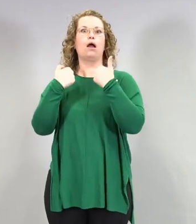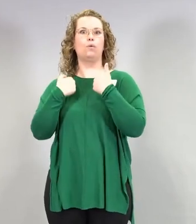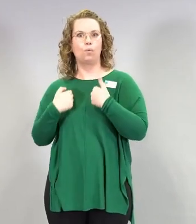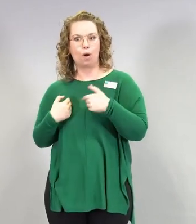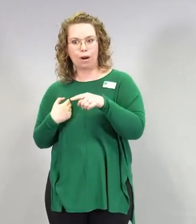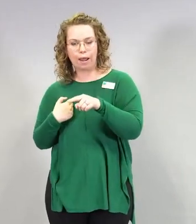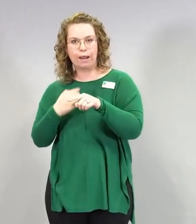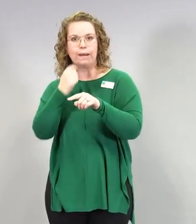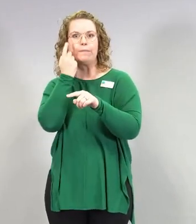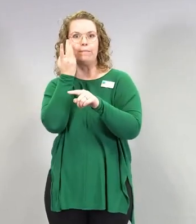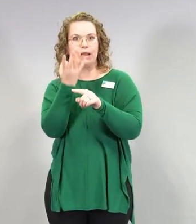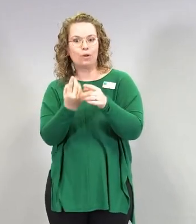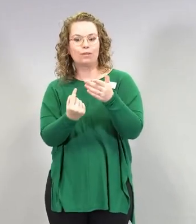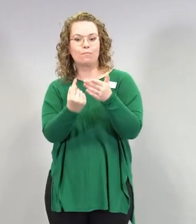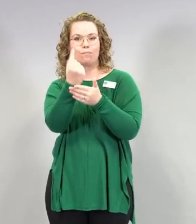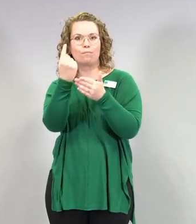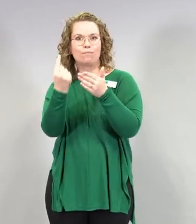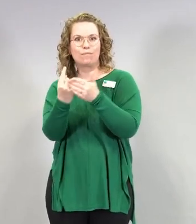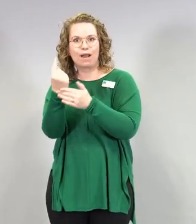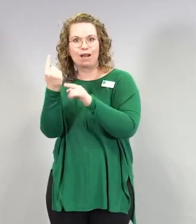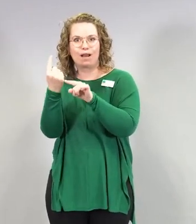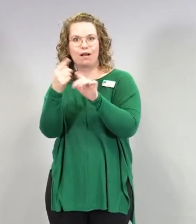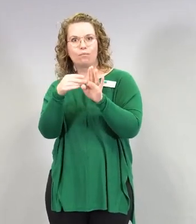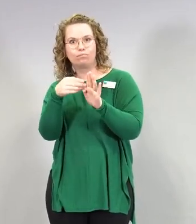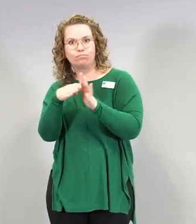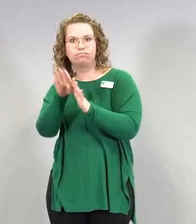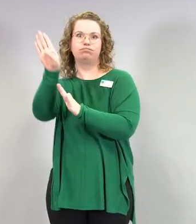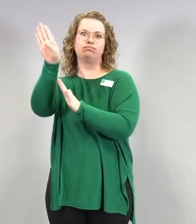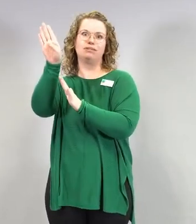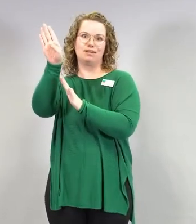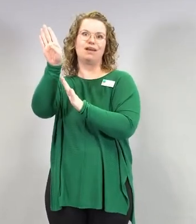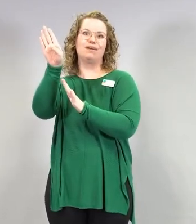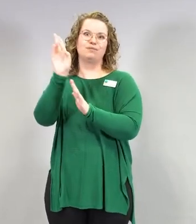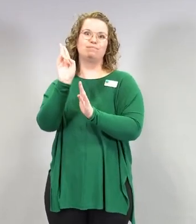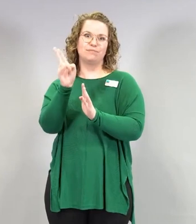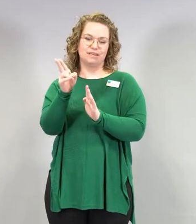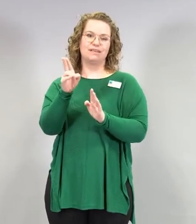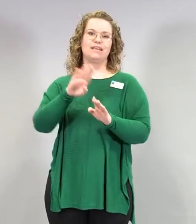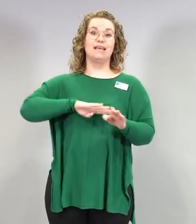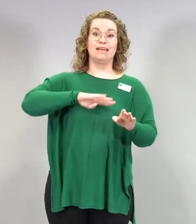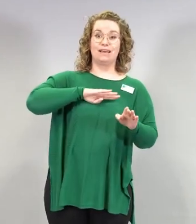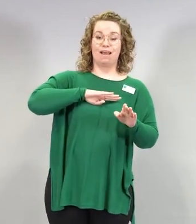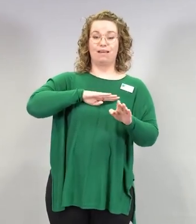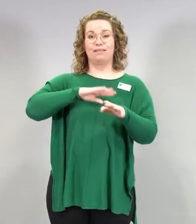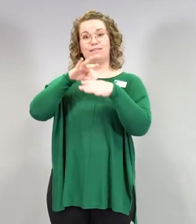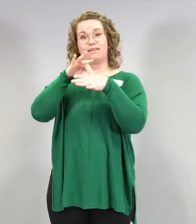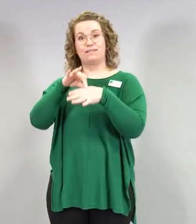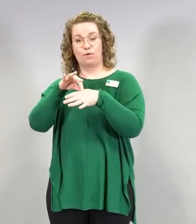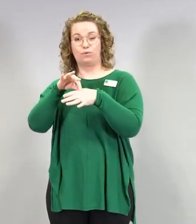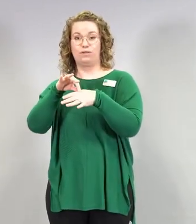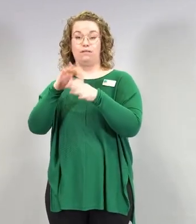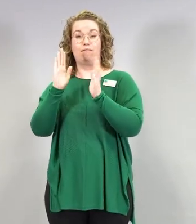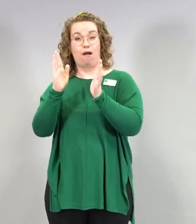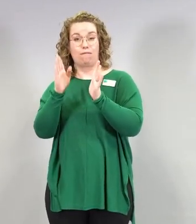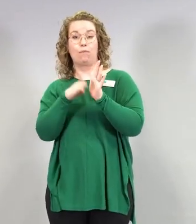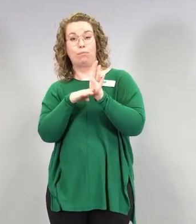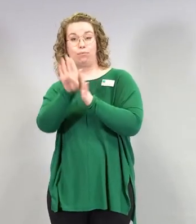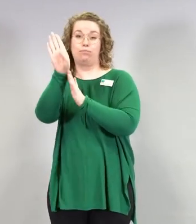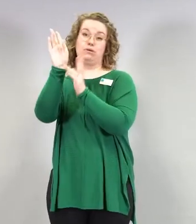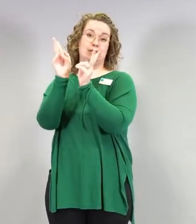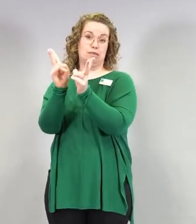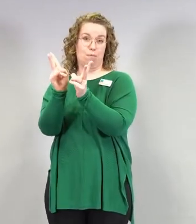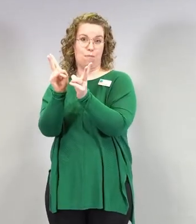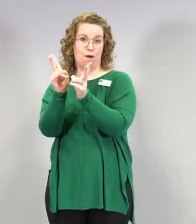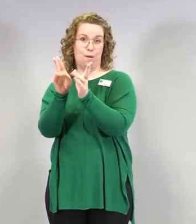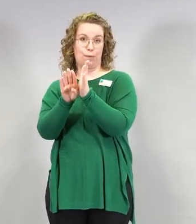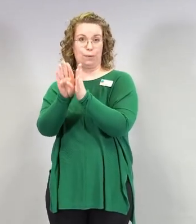nousee, se nousee iän funktiona ja mihin kohtaan sitten laitetaan se raja, missä ajatellaan, että rokottamisella saadaan